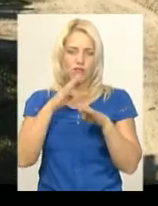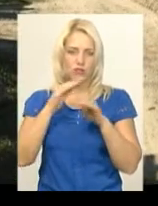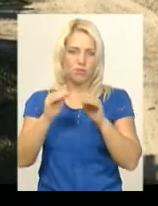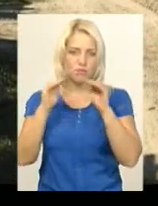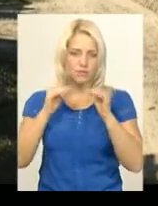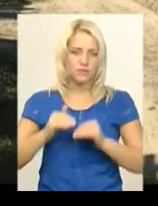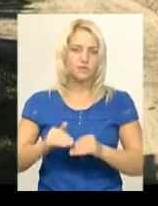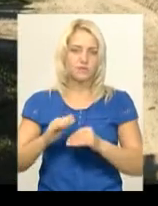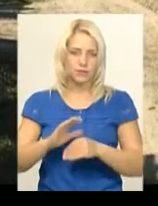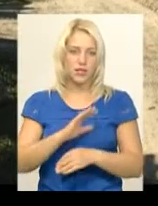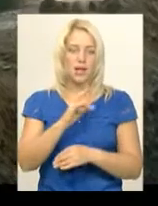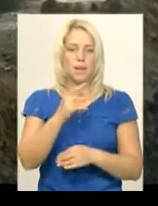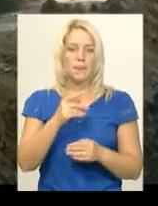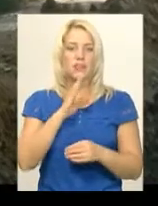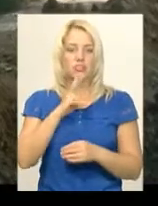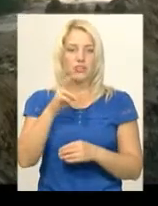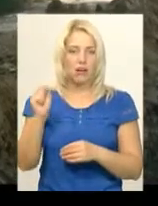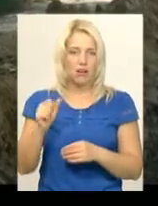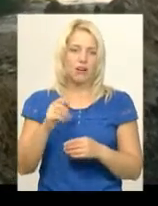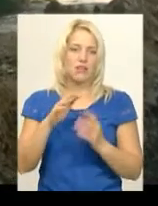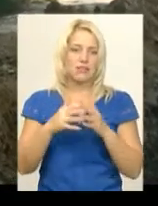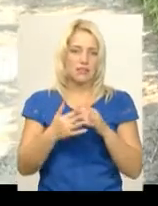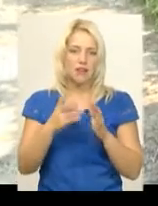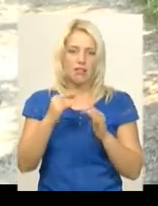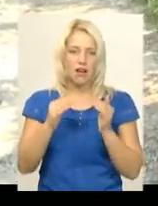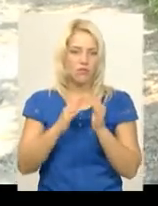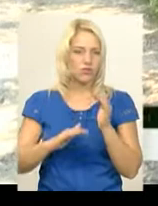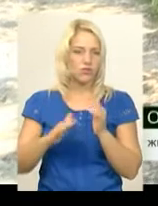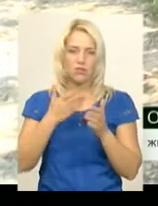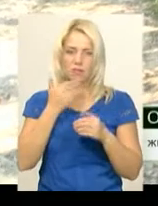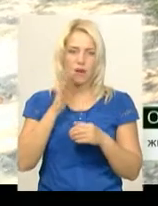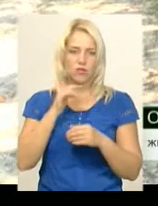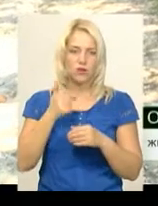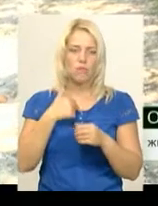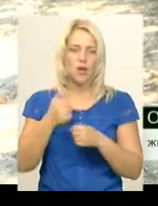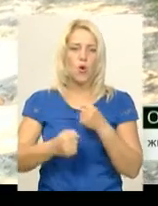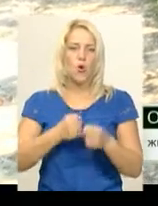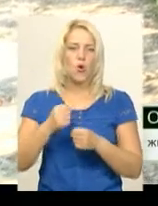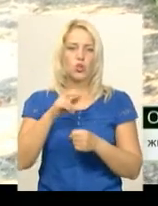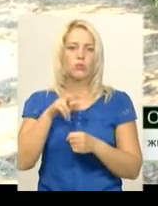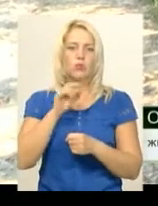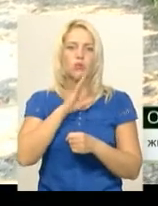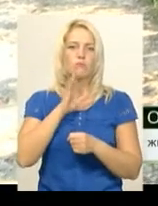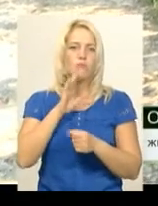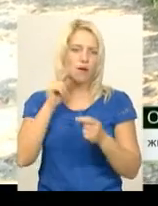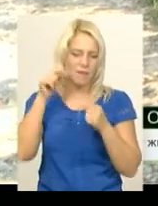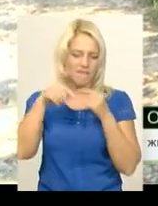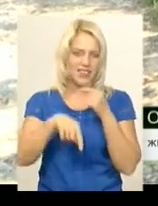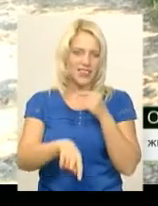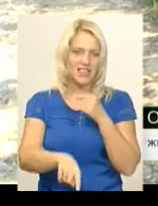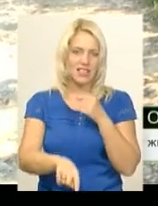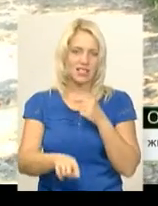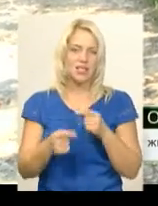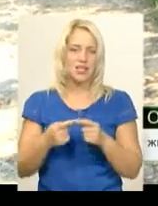У жительки цієї ж вулиці Ольги води на подвір'ї немає зовсім. Немає, ми ходимо до мами, внизу є, самодіяльна така